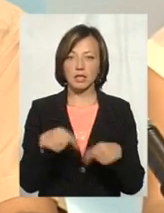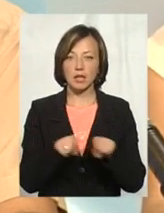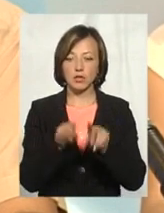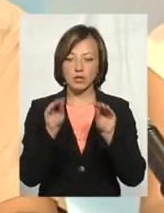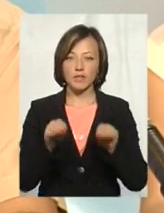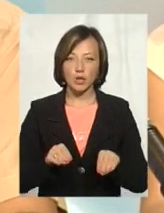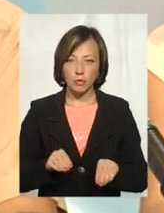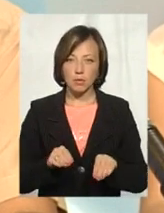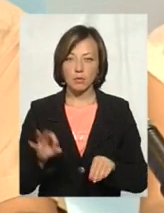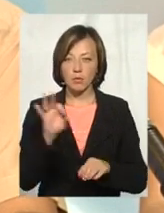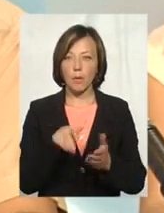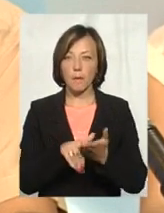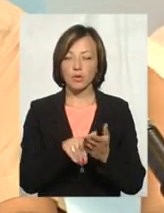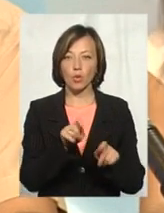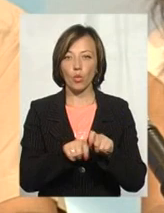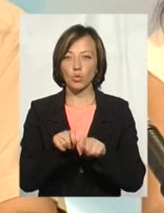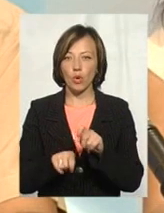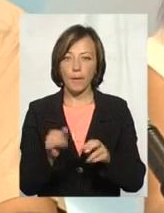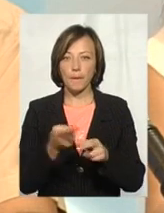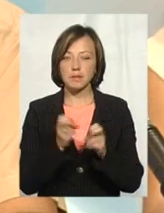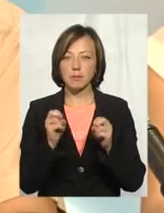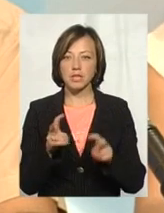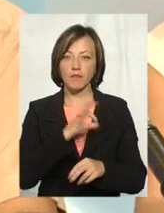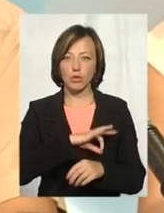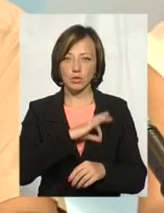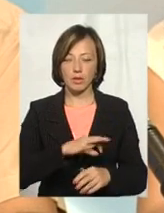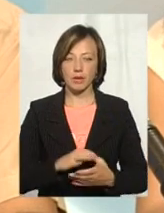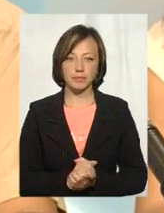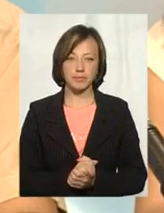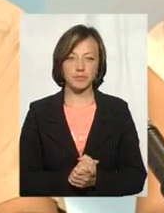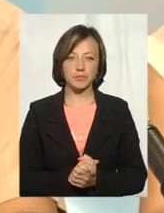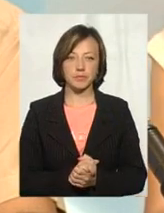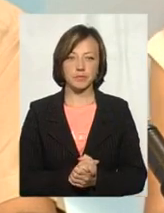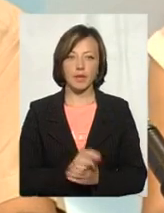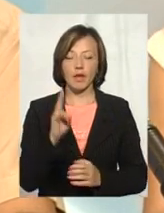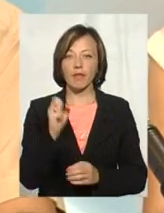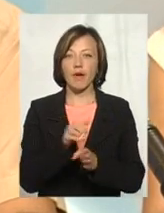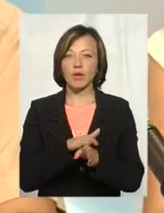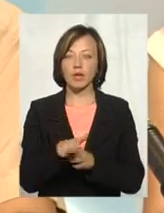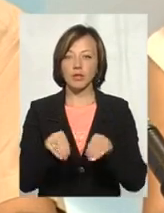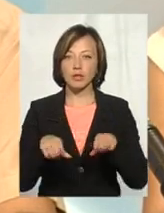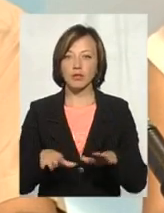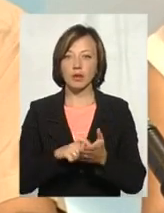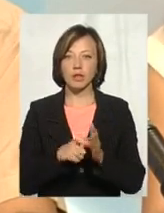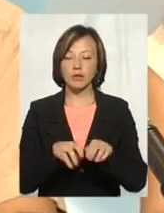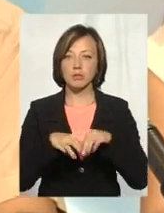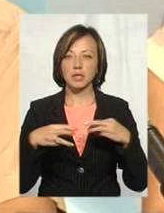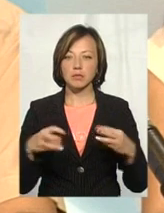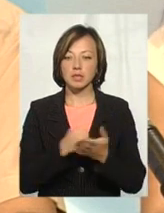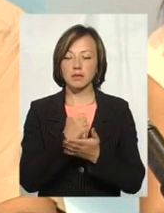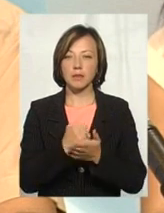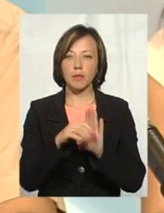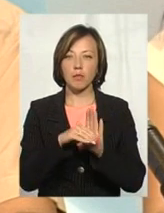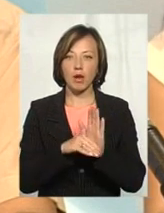відомості про методи контролю та їх безпечної експлуатації. На виконання постанови Кабміну міністрів України про затвердження